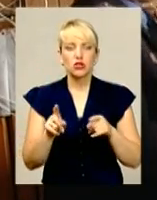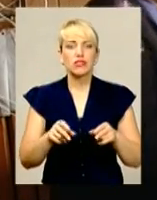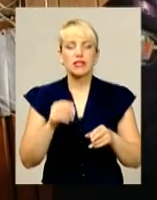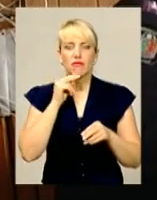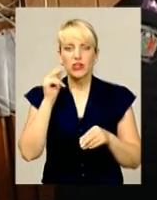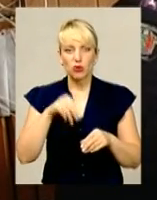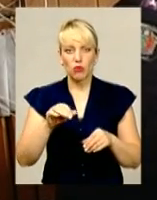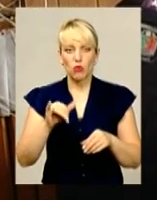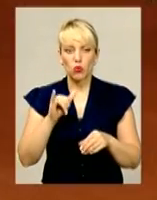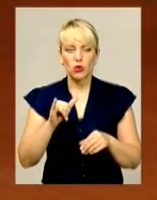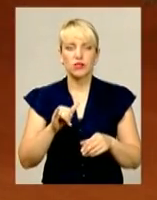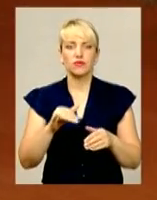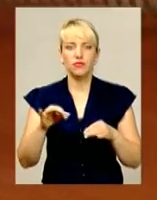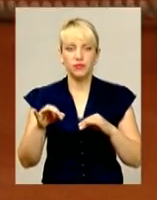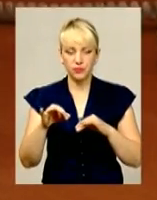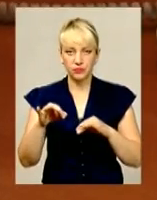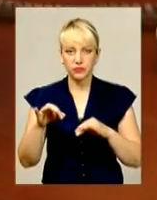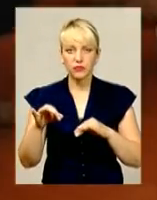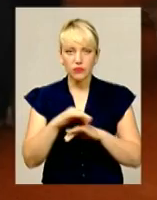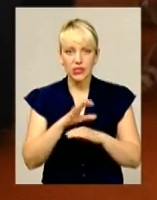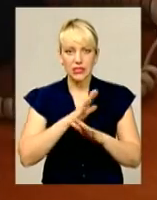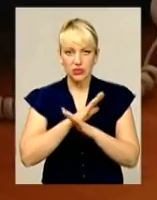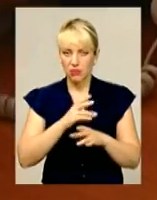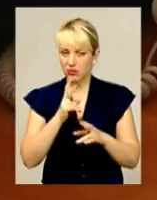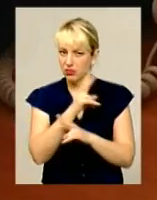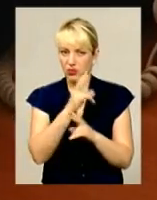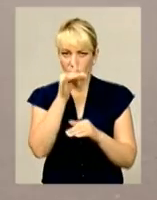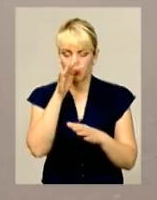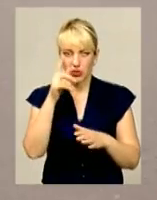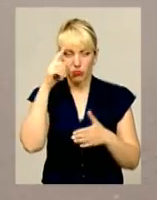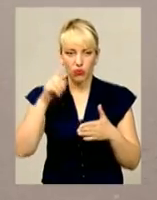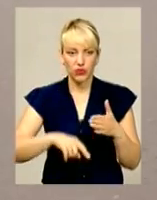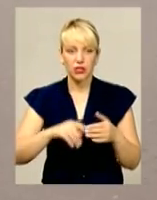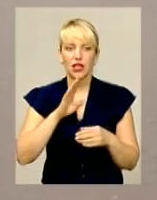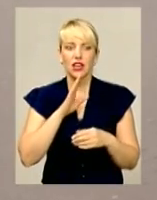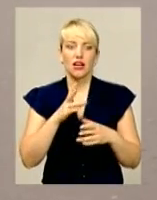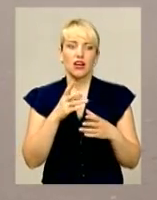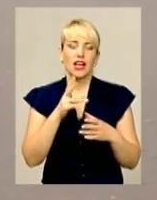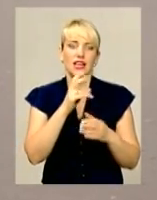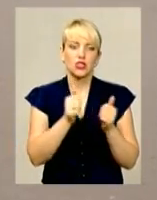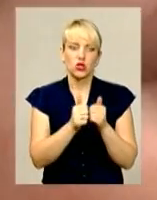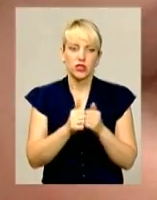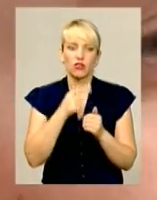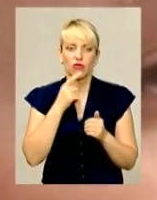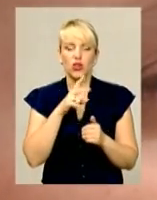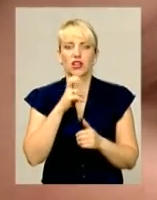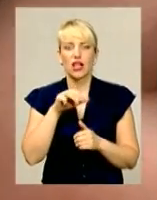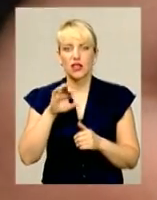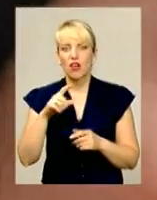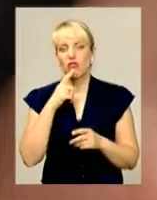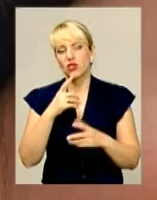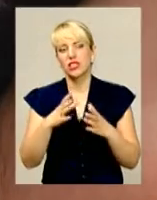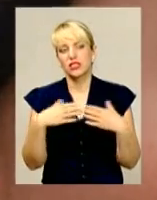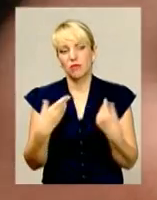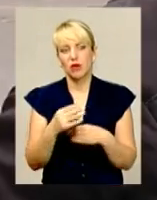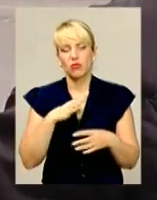дружина вбитого, майже ніхто не повірив. Приміром, сусідка Наталя розповіла, родина була звичайна, а подружжя підтримували теплі